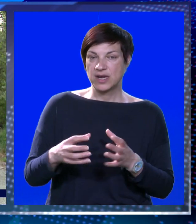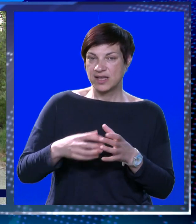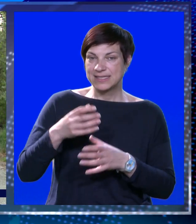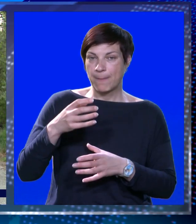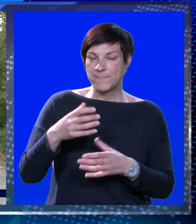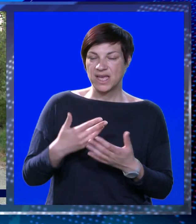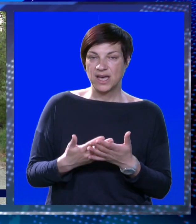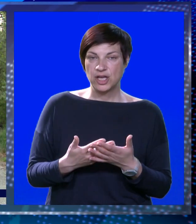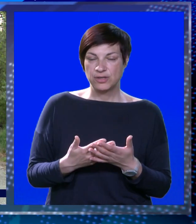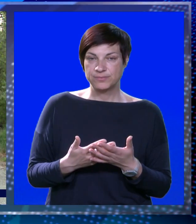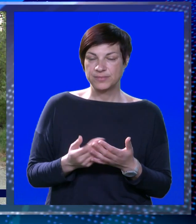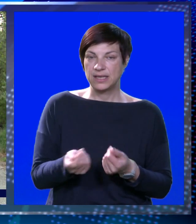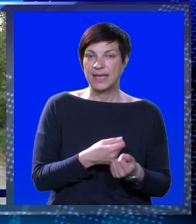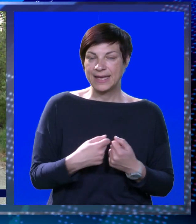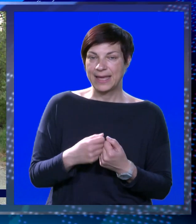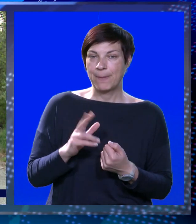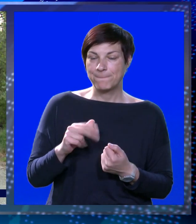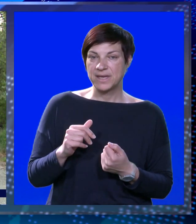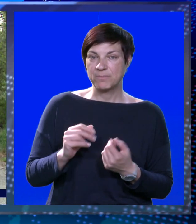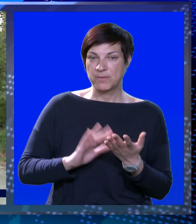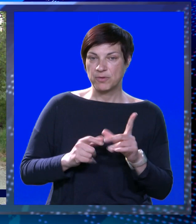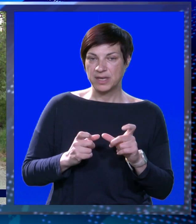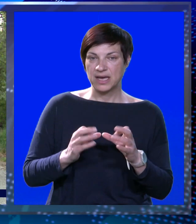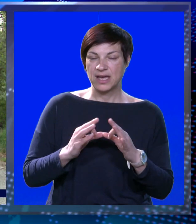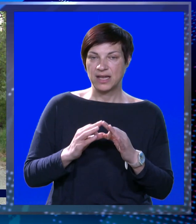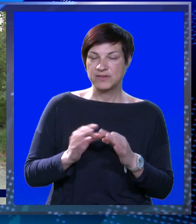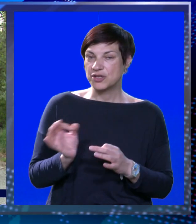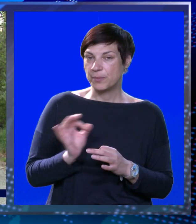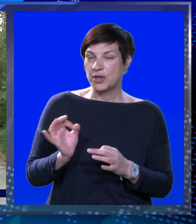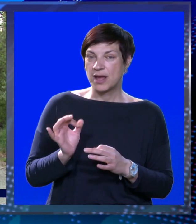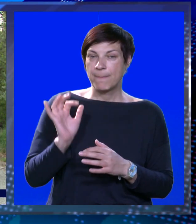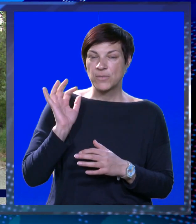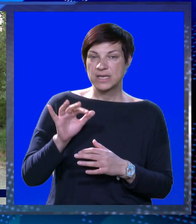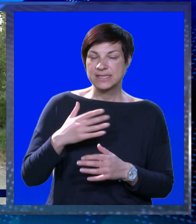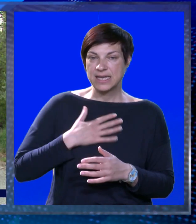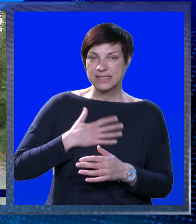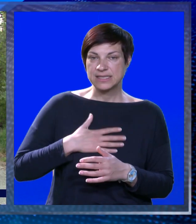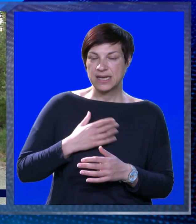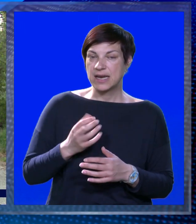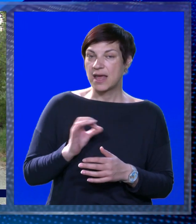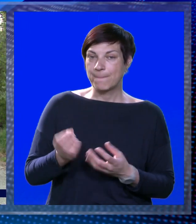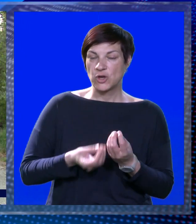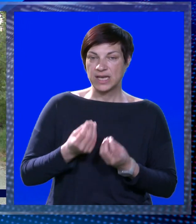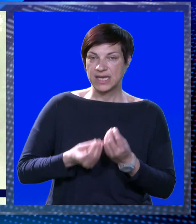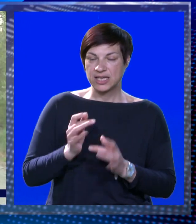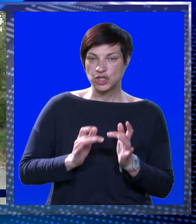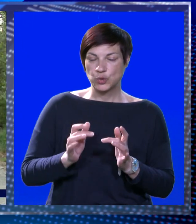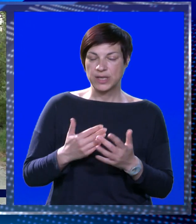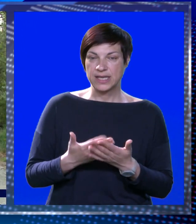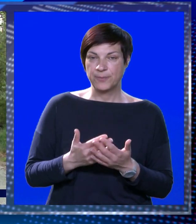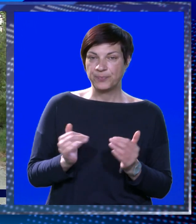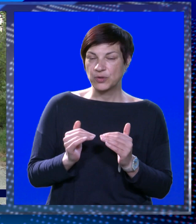sa Peharom i u ekipi imamo, znači, Jespa Mihaljevića, koji je bio najbolji strjelac i zasluženo navd igrač turnire.